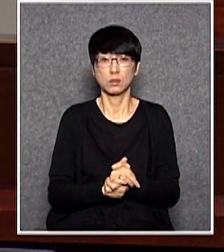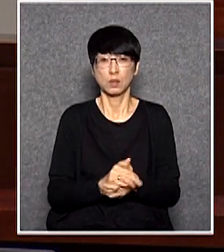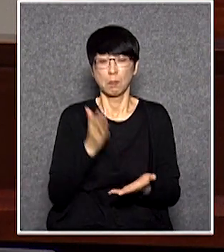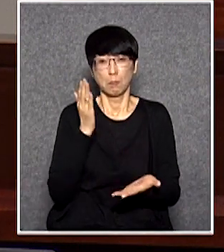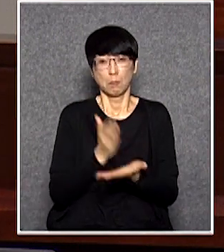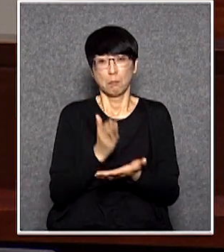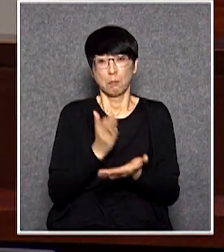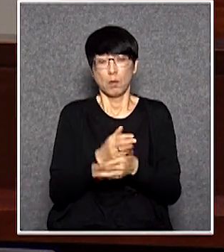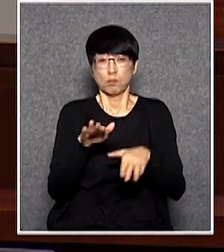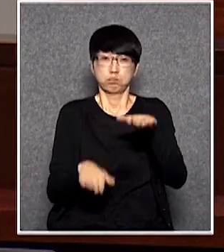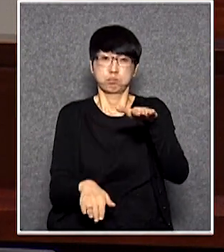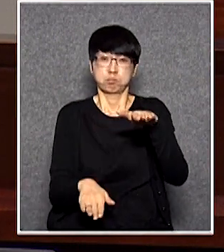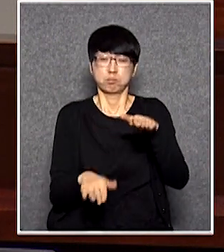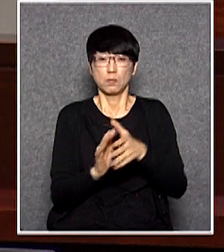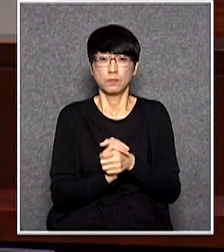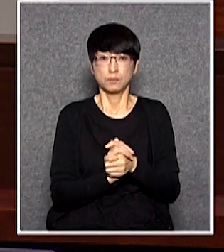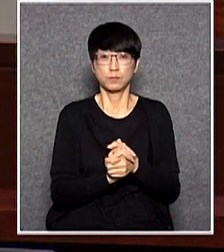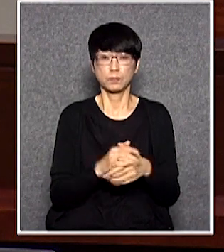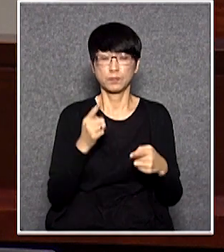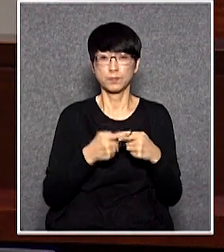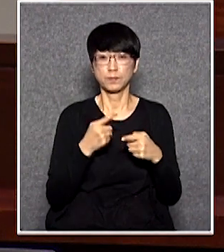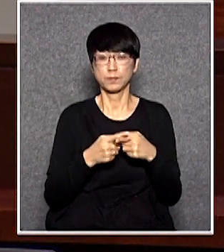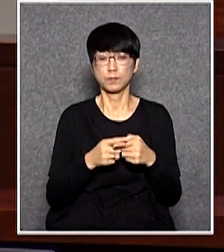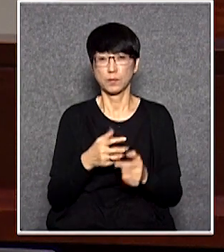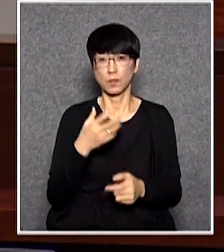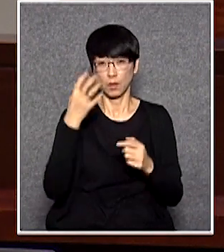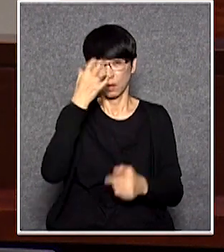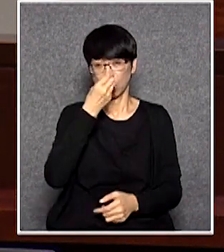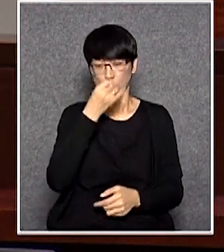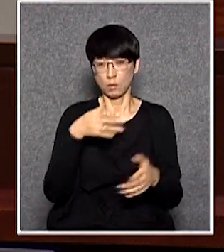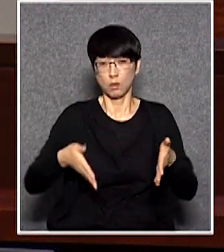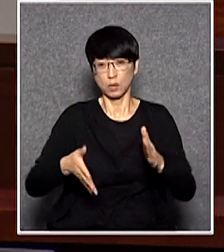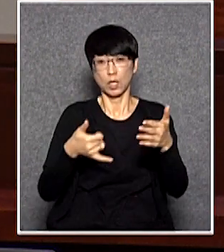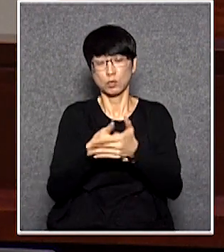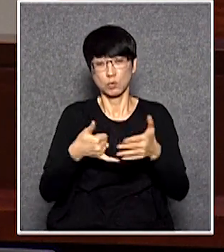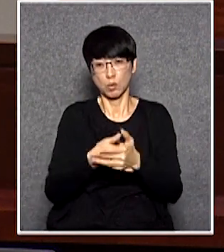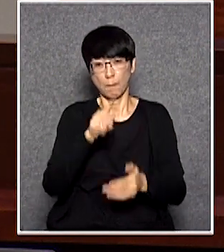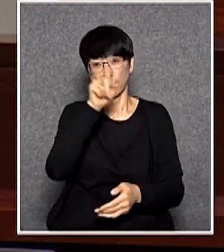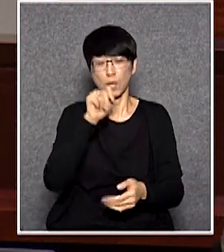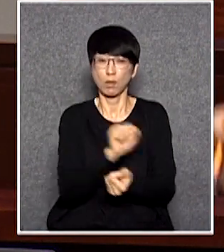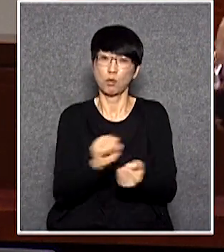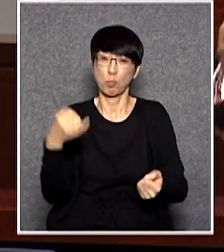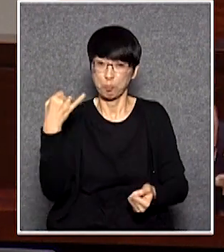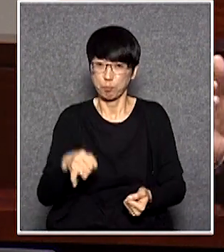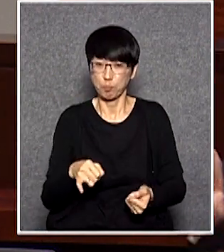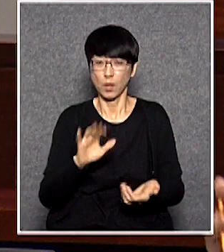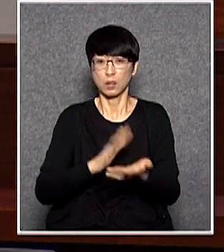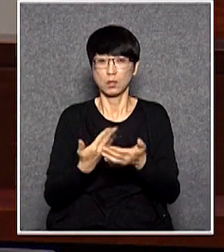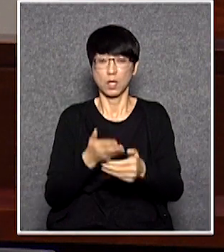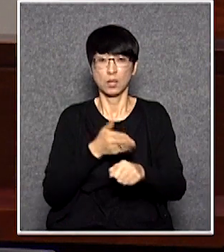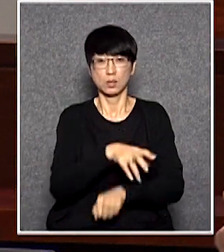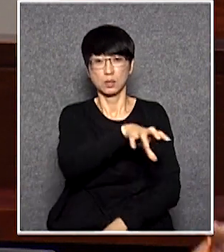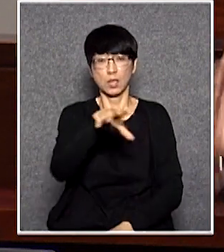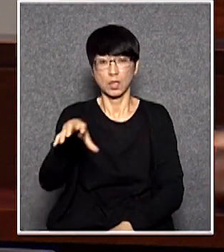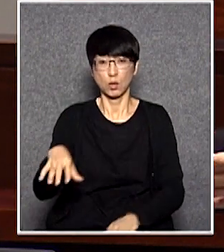落差結果真正困擾港人的左階問題你是解決不了但是將那些社區小店